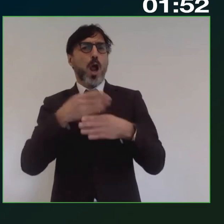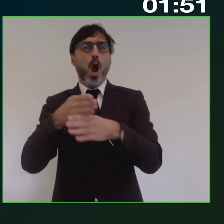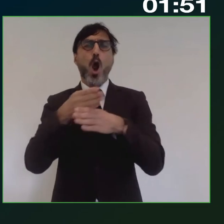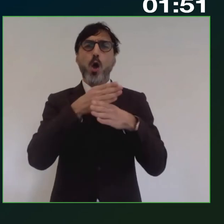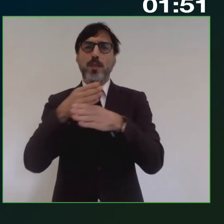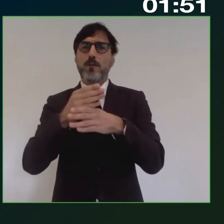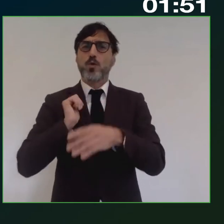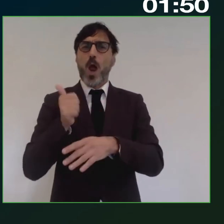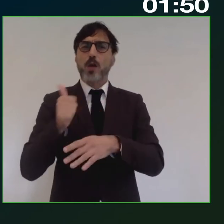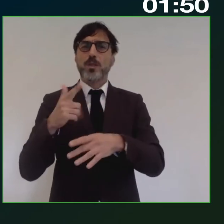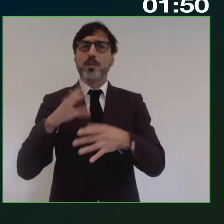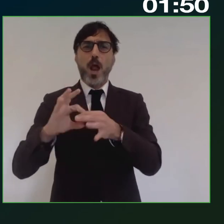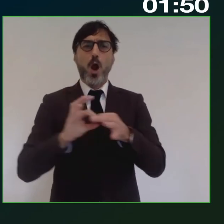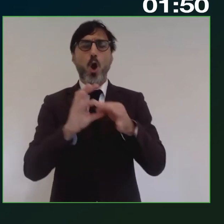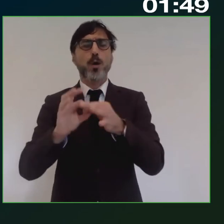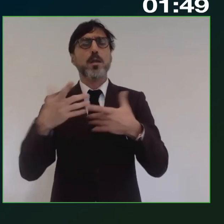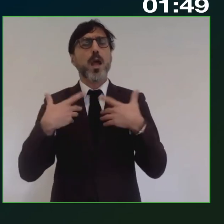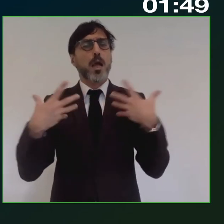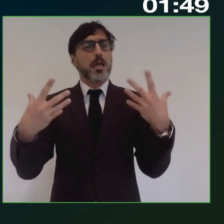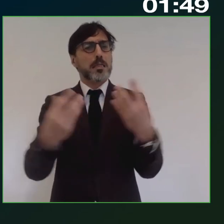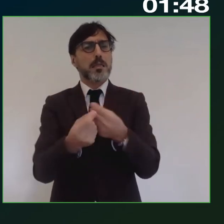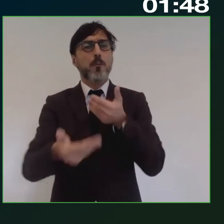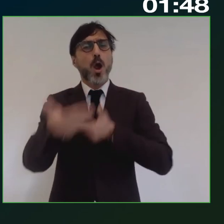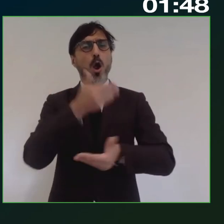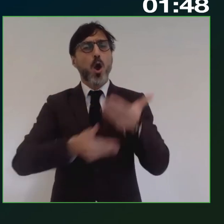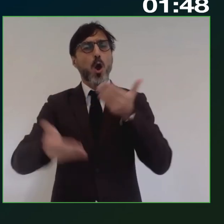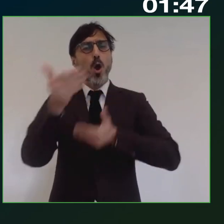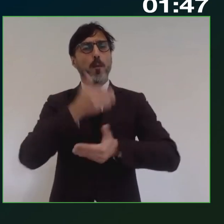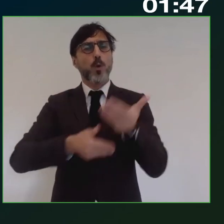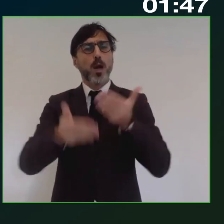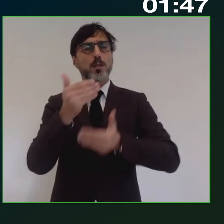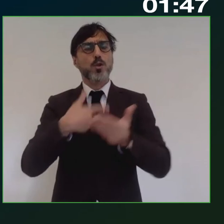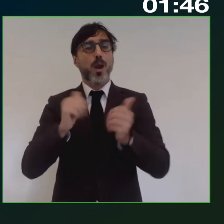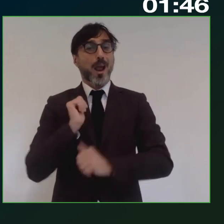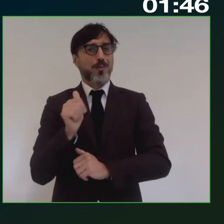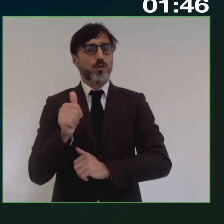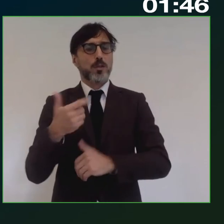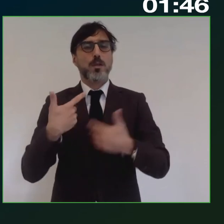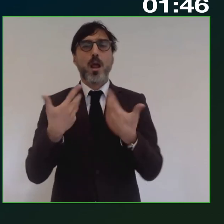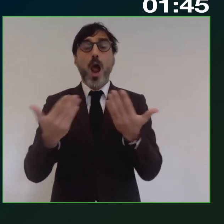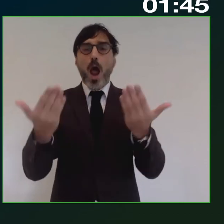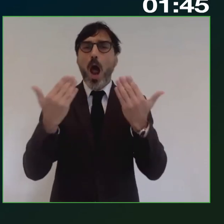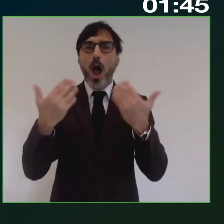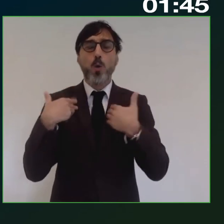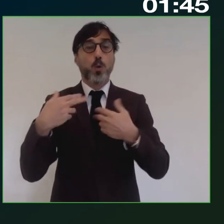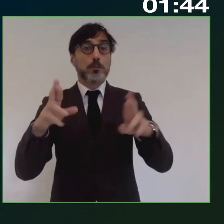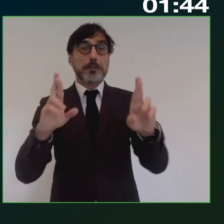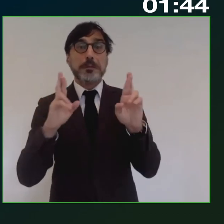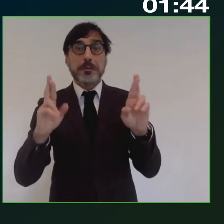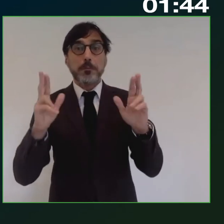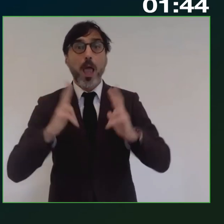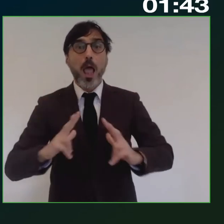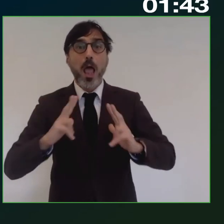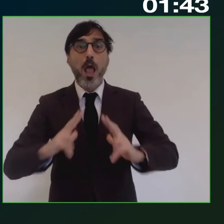'Agenzia della Coesione, lo stiamo mettendo insieme con la collaborazione dell'Agenzia. Quindi mi auguro e spero che possa